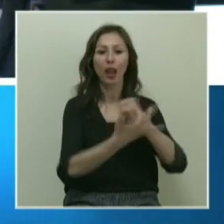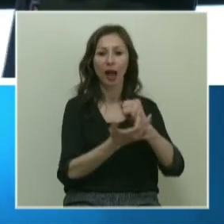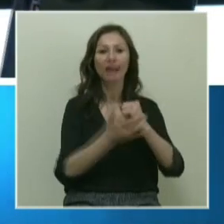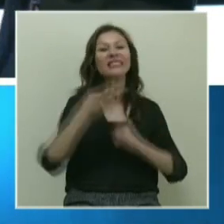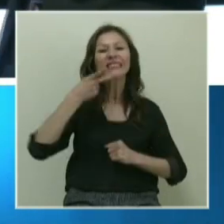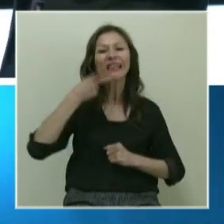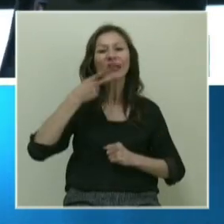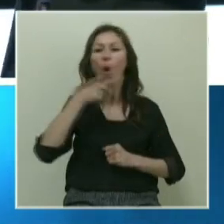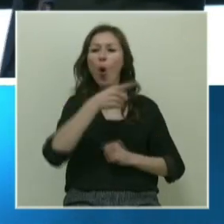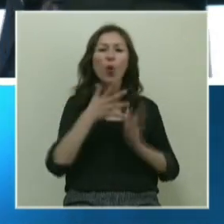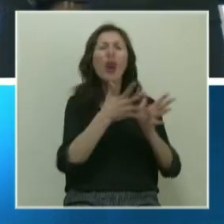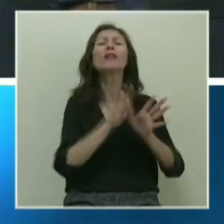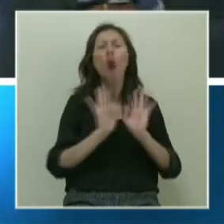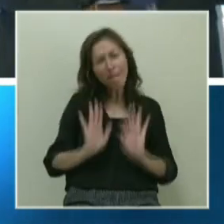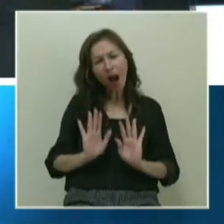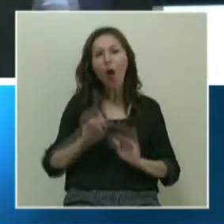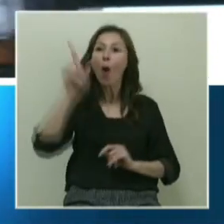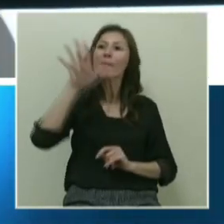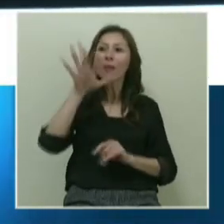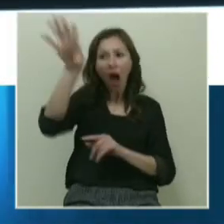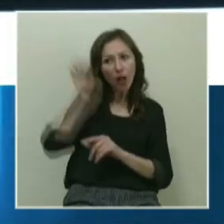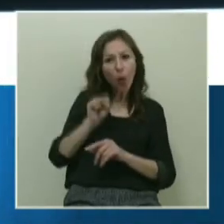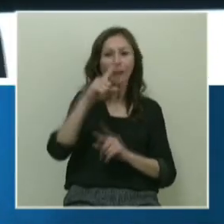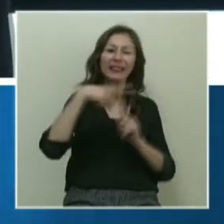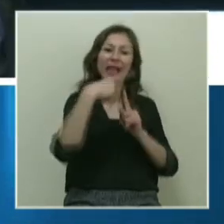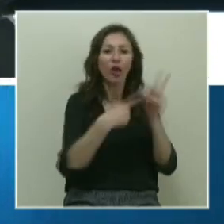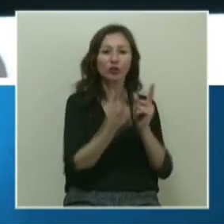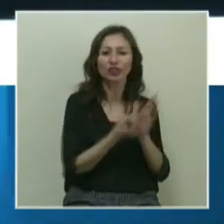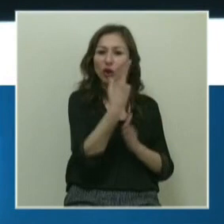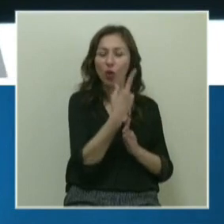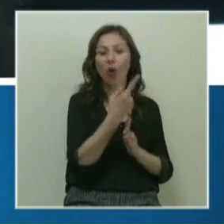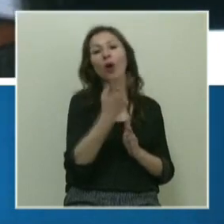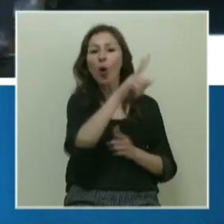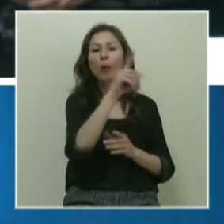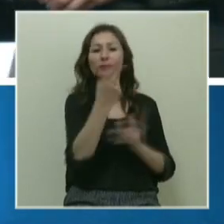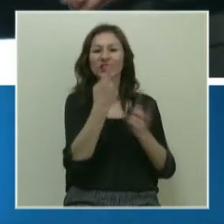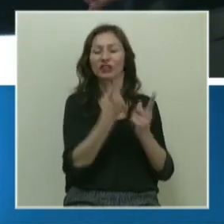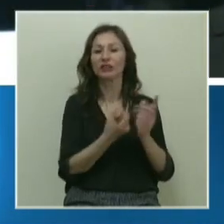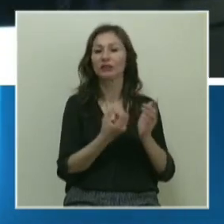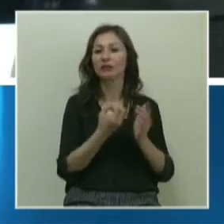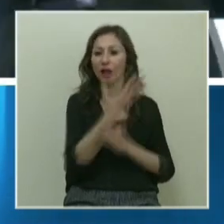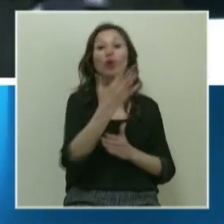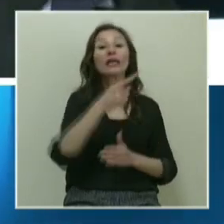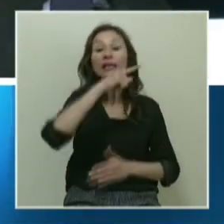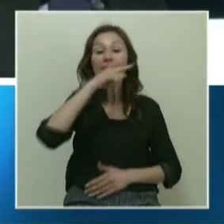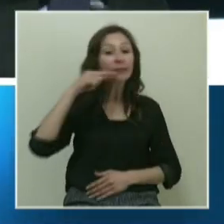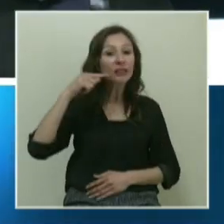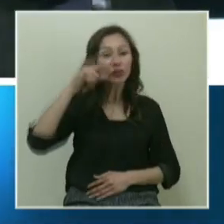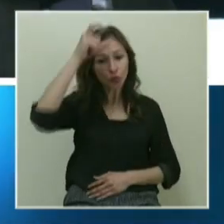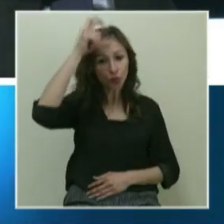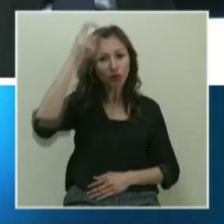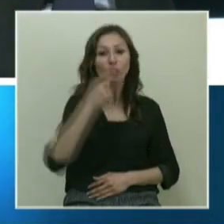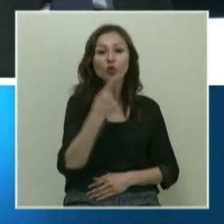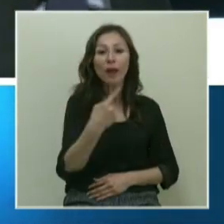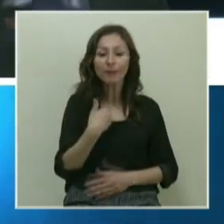Sarı onu üretmiyor ama o bilimi alıyor bir teknoloji yaratıyor. O bilimi alıp bir şey yaratıyor. Kırmızının Türkçesini